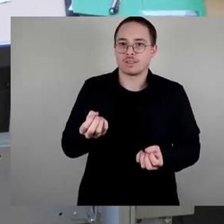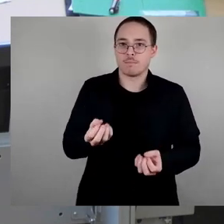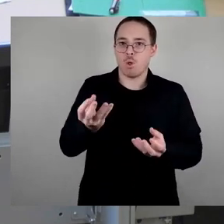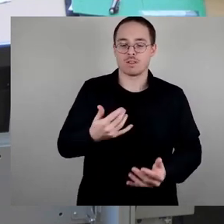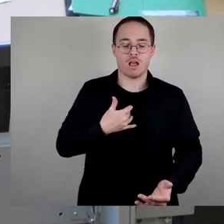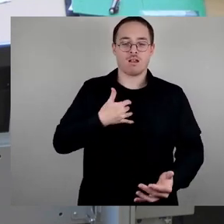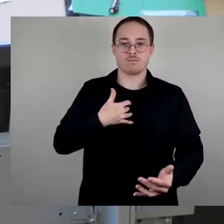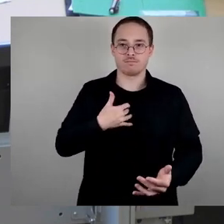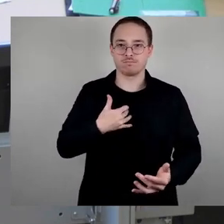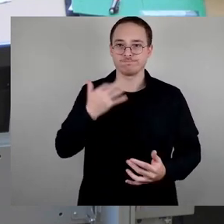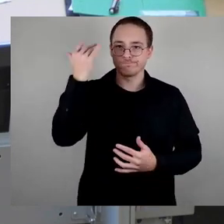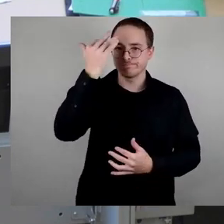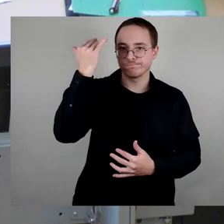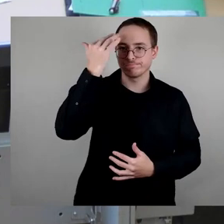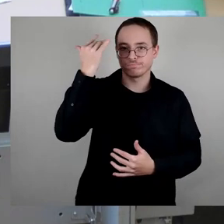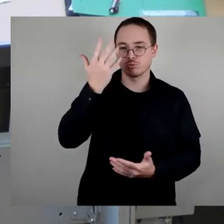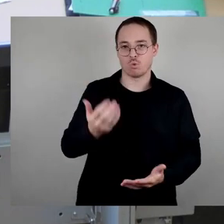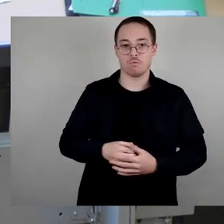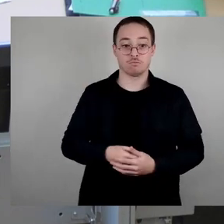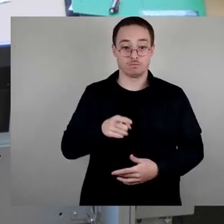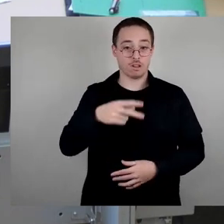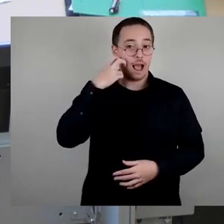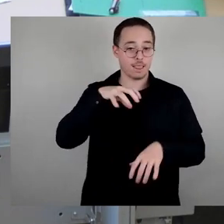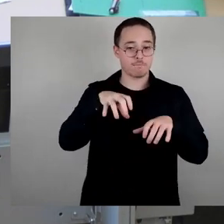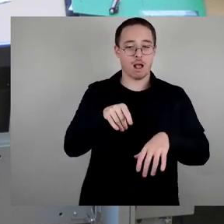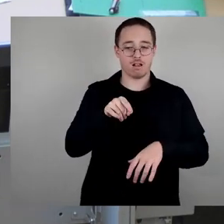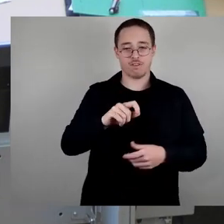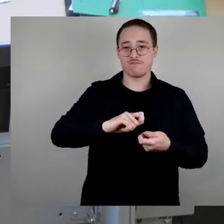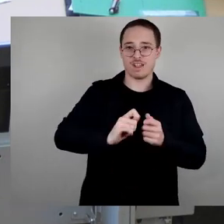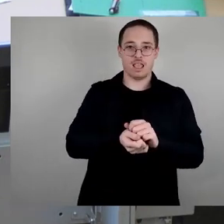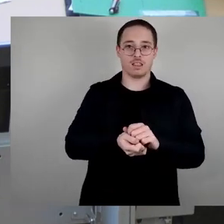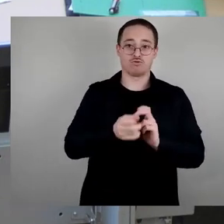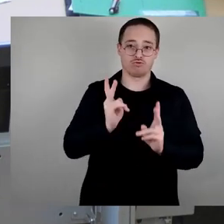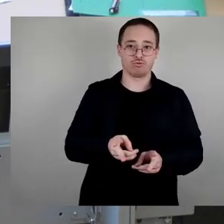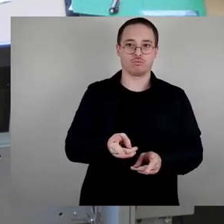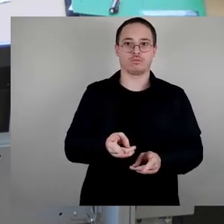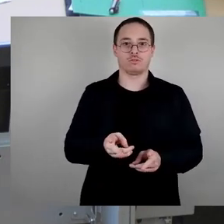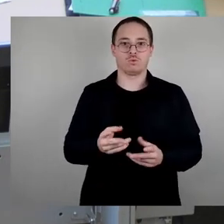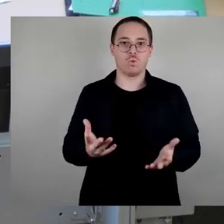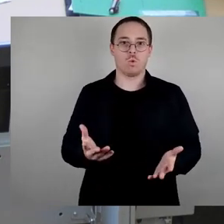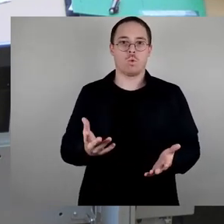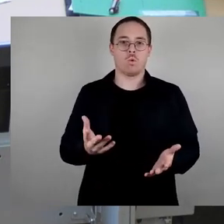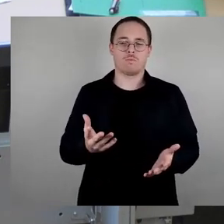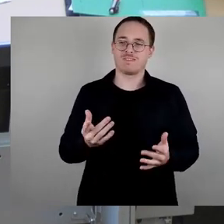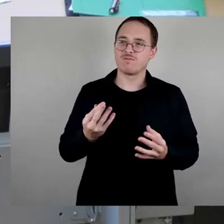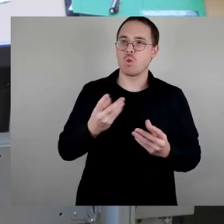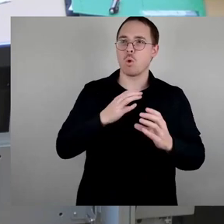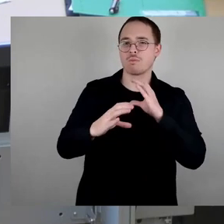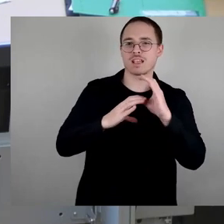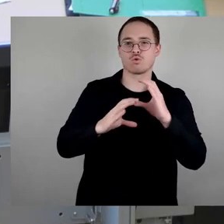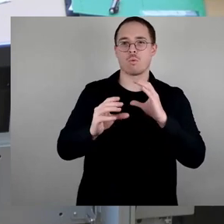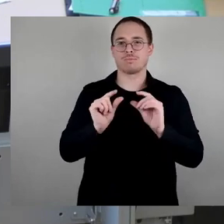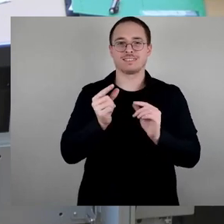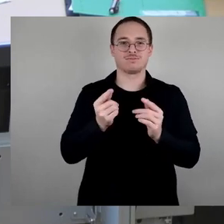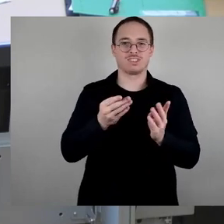verändert, keineswegs diskussionslos, aber zweifelsohne mindestens unglücklich kommuniziert. Nun muss erarbeitet werden,